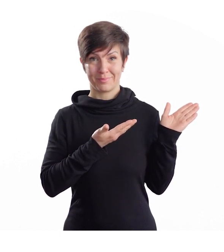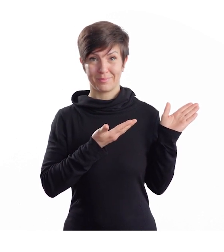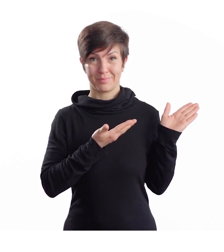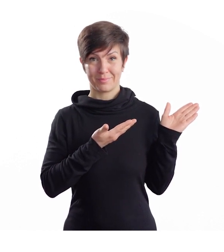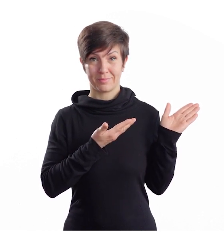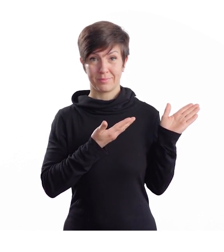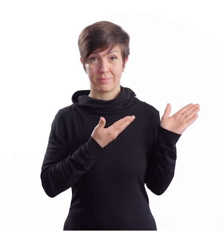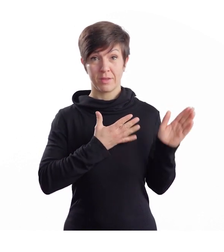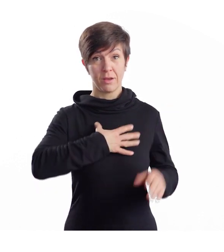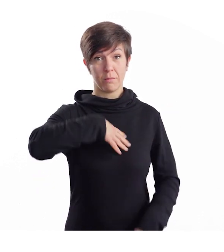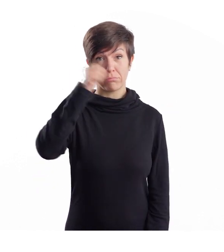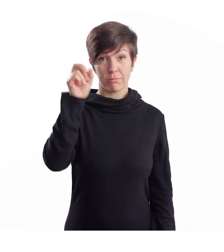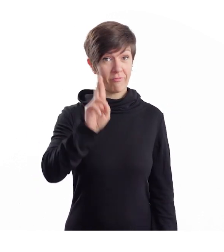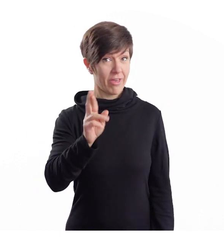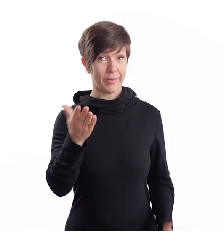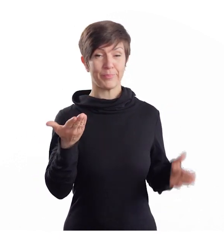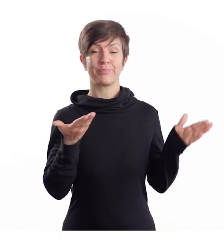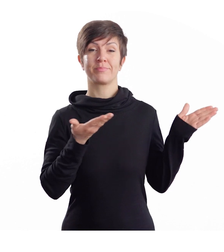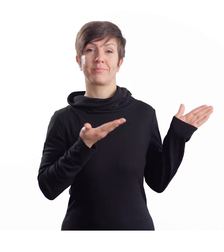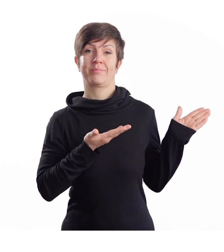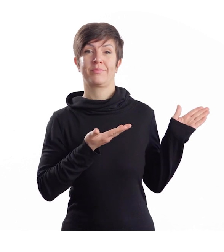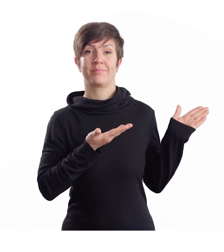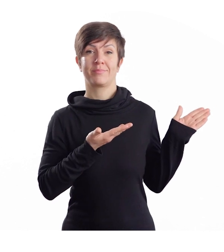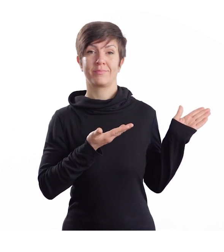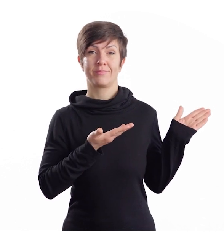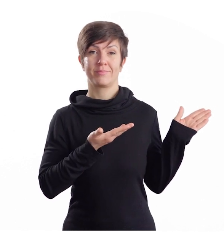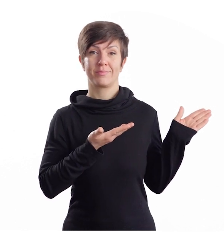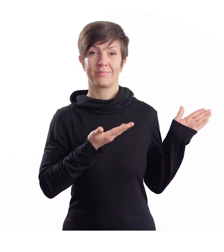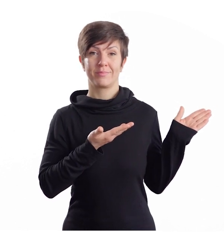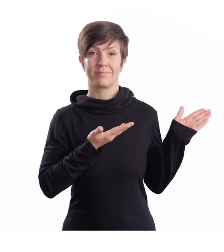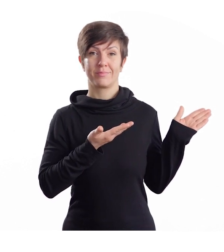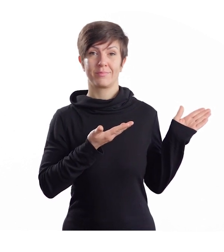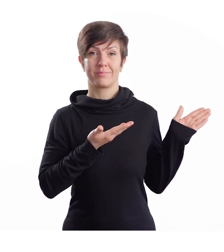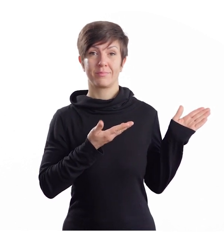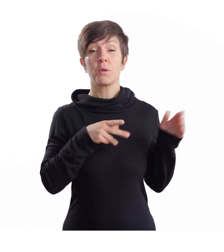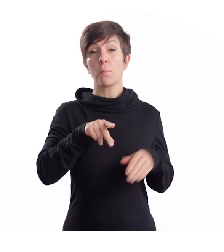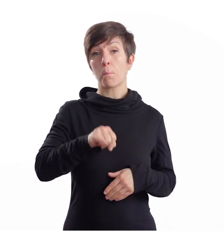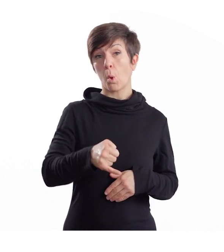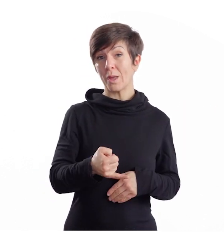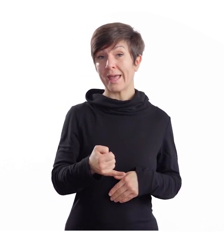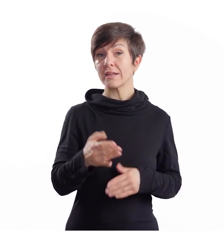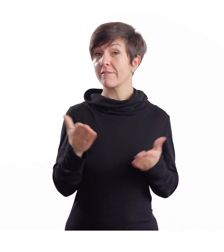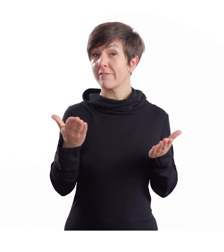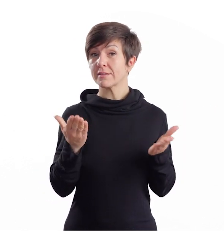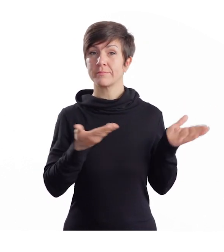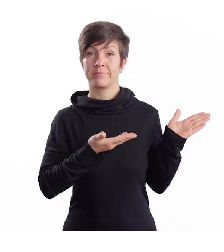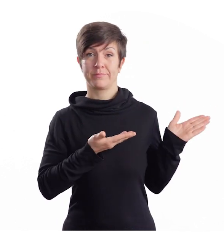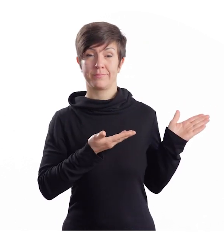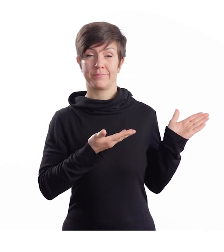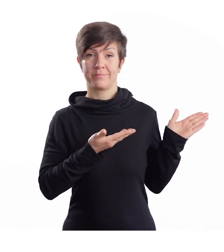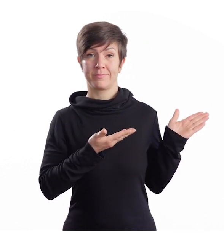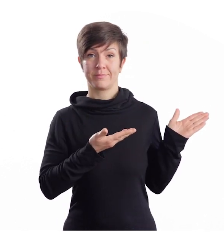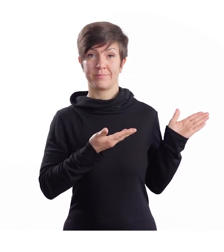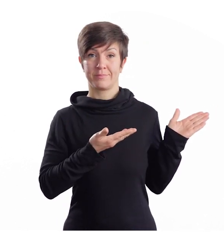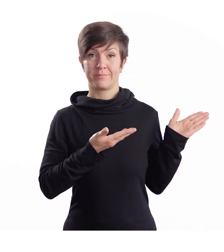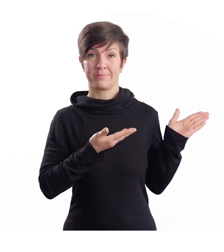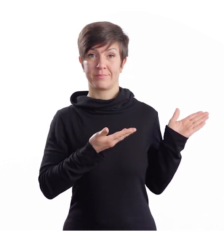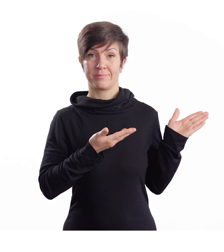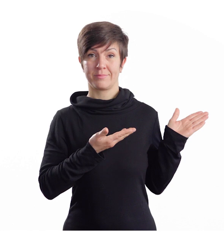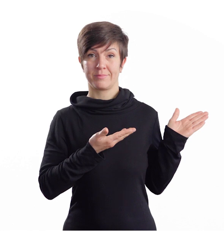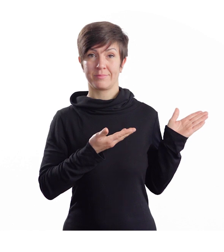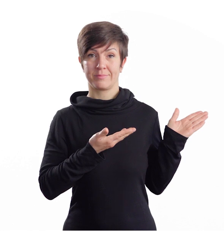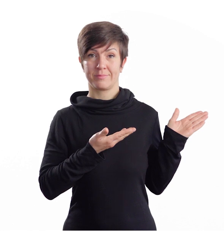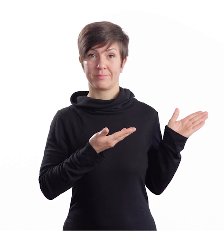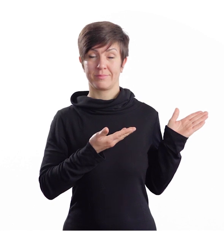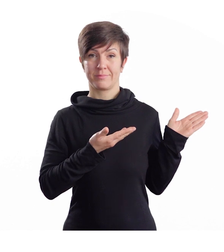und junge Erwachsene stärken geht an den Fachbereich Gesundheitsamt der Stadt Göttingen mit dem Projekt Fit fürs Leben. Guter Schulstart